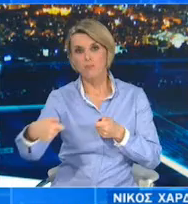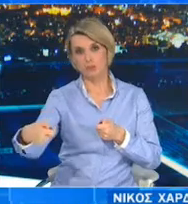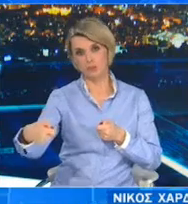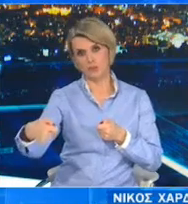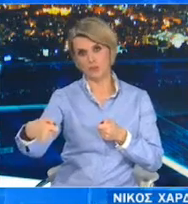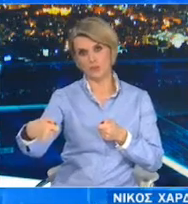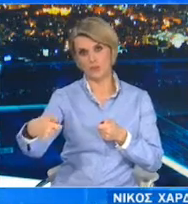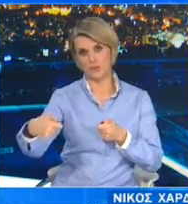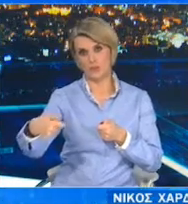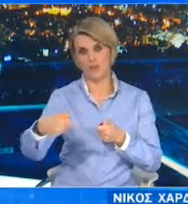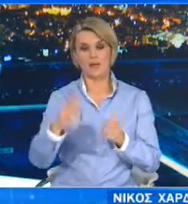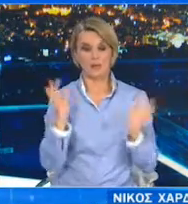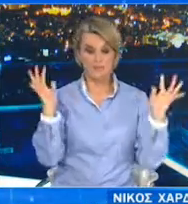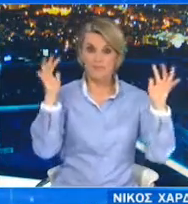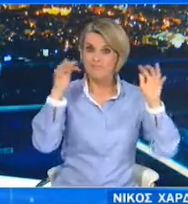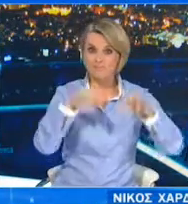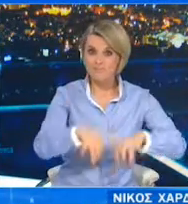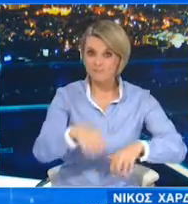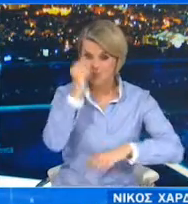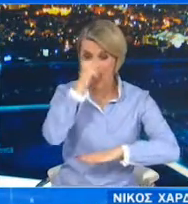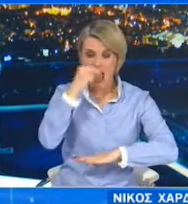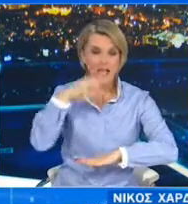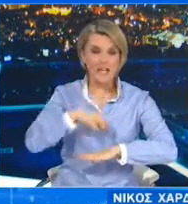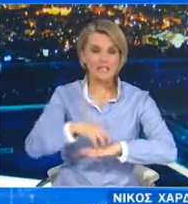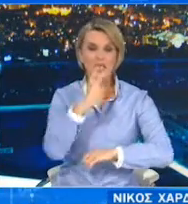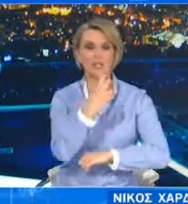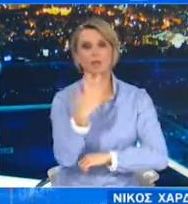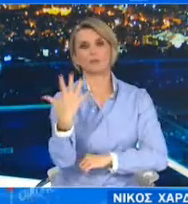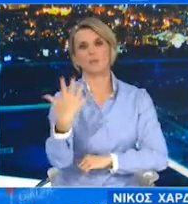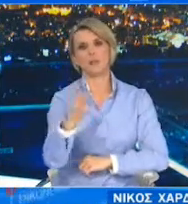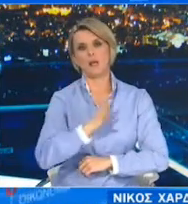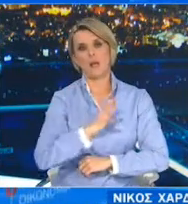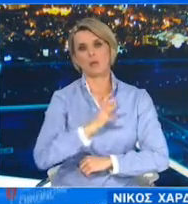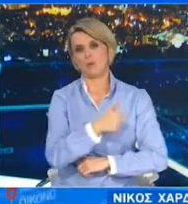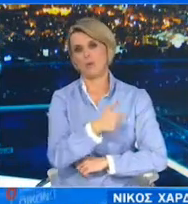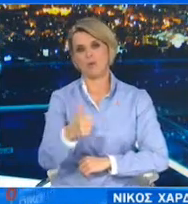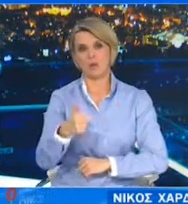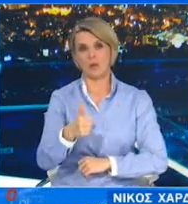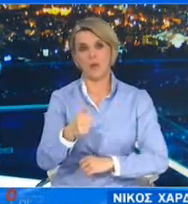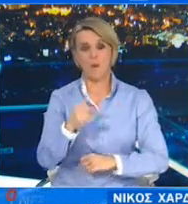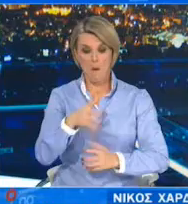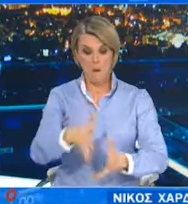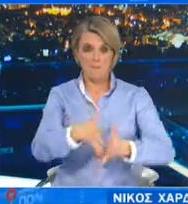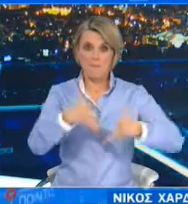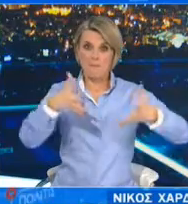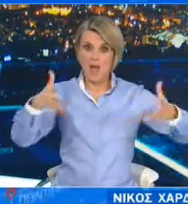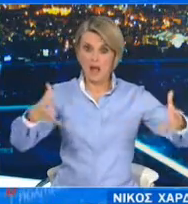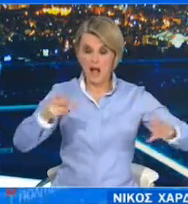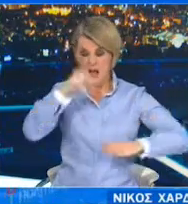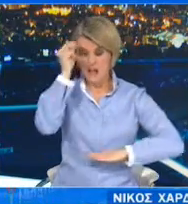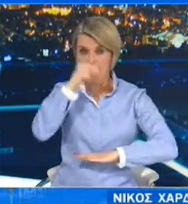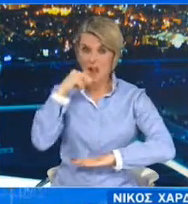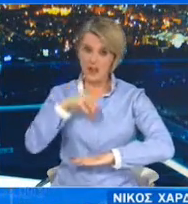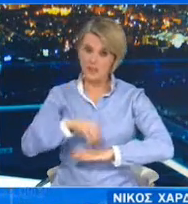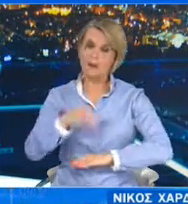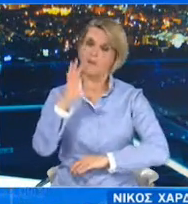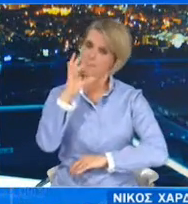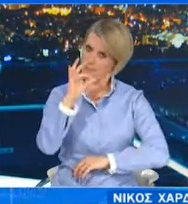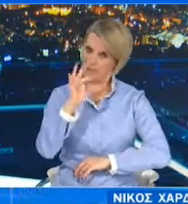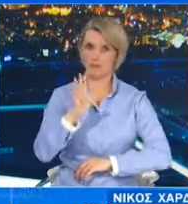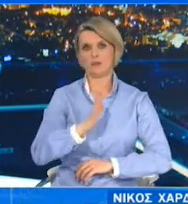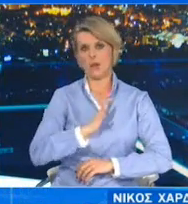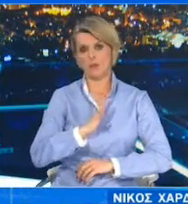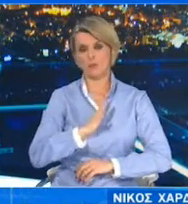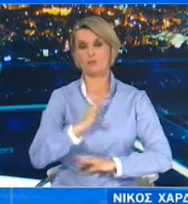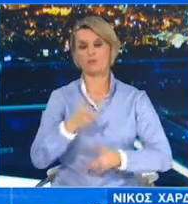Ο μέγιστος αριθμός παρισταμένων είναι 25 άτομα, ενώ για τους Μητροπολιτικούς Ναούς τα 50 άτομα. Η χρήση μάσκας